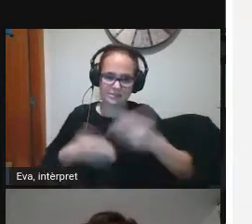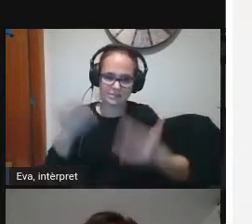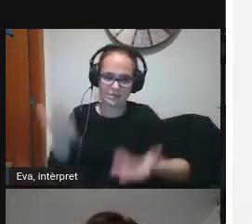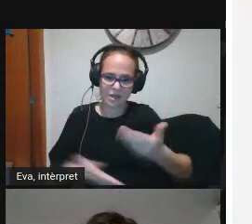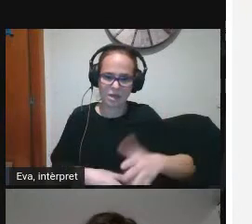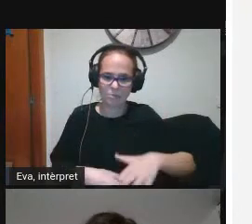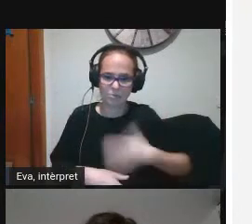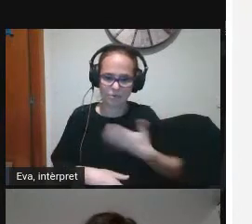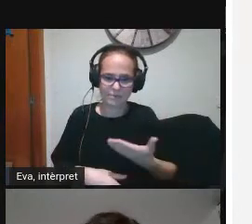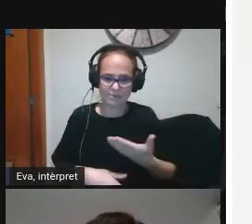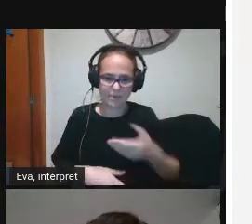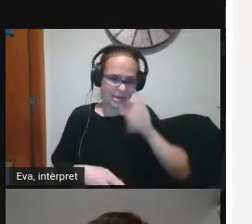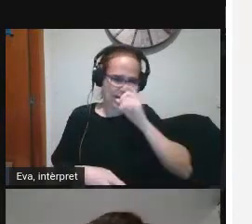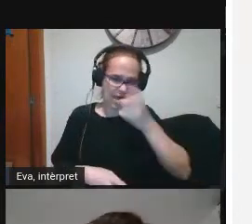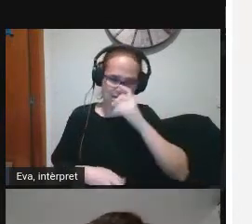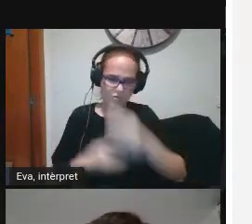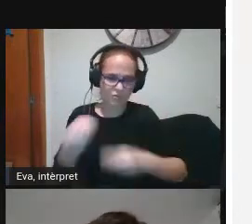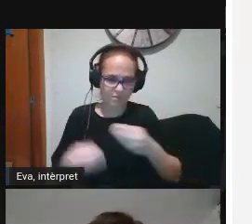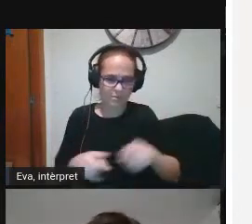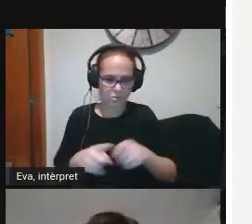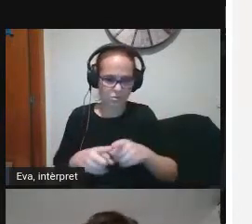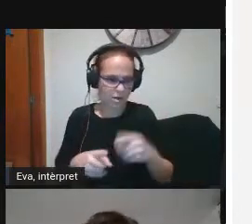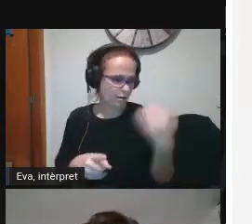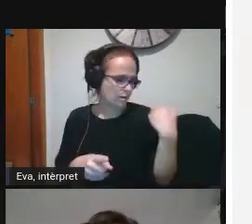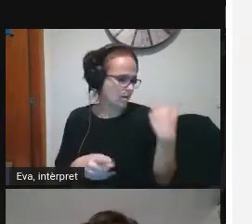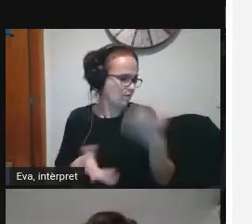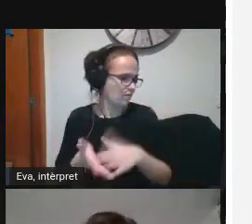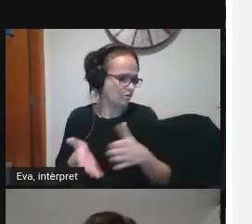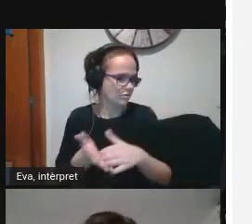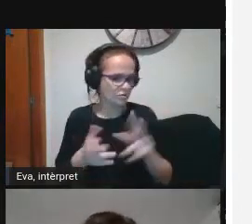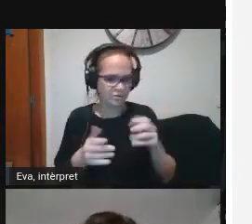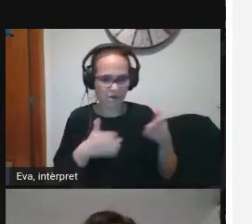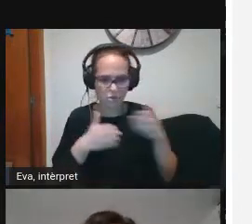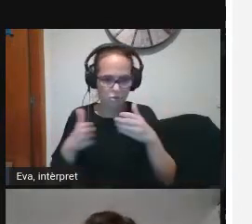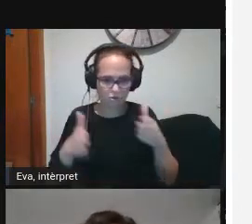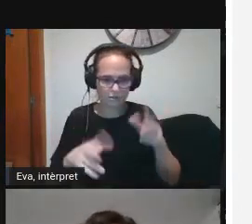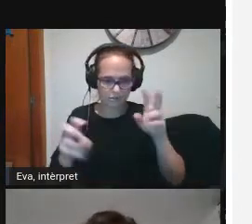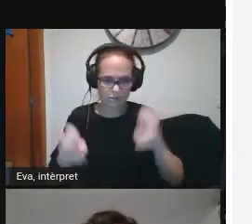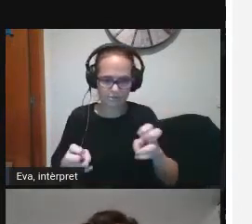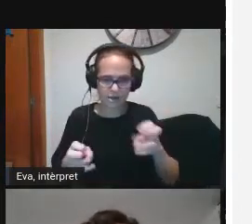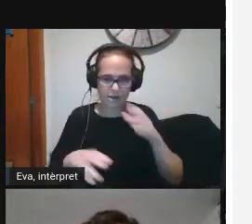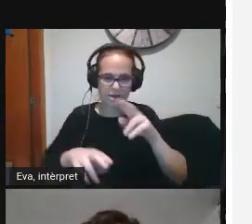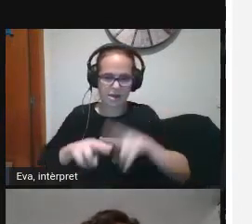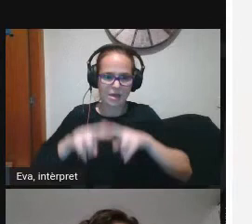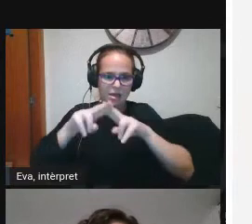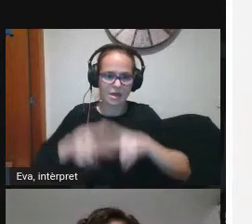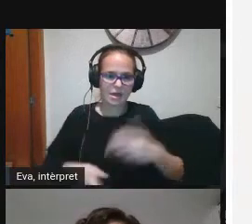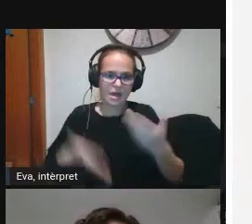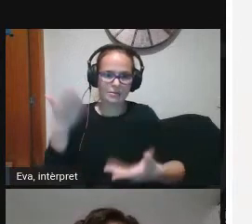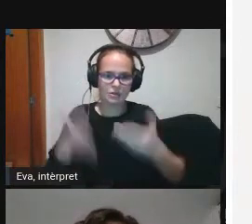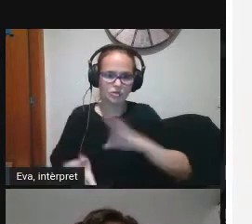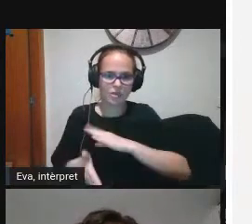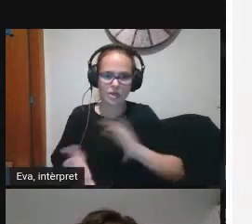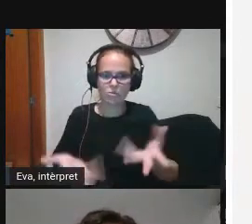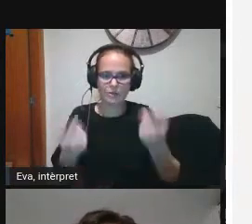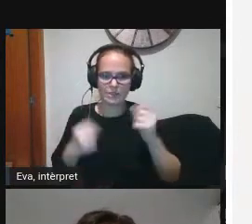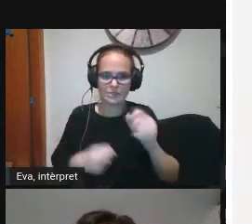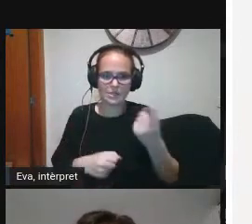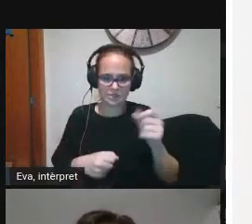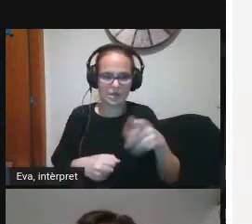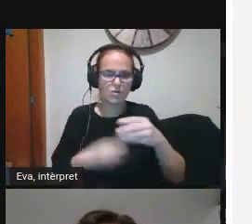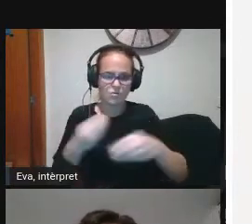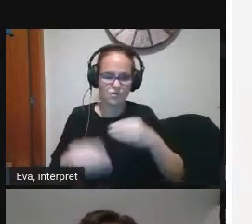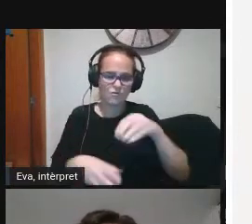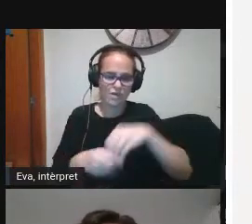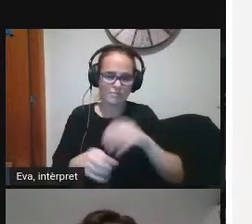del document que va sortir de fa uns mesos de les orientacions sobre l'avaluació de la competència digital I també fem assessorament dins